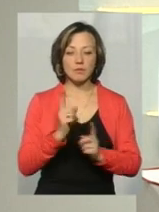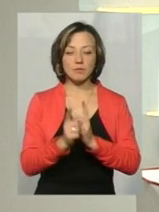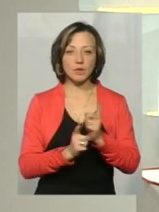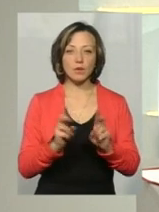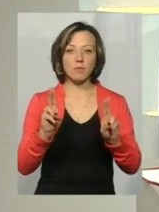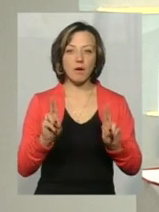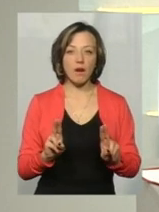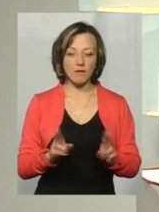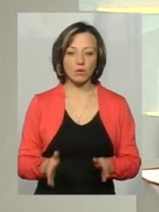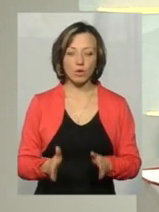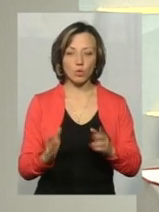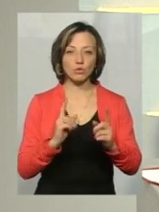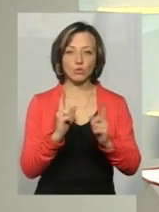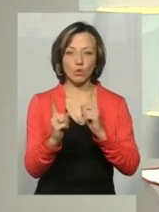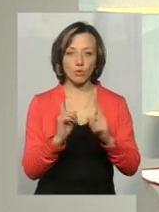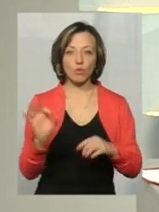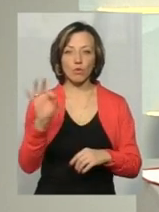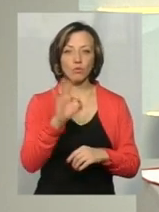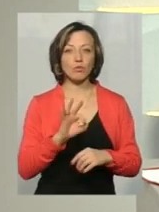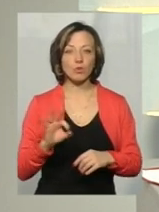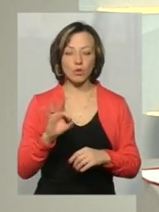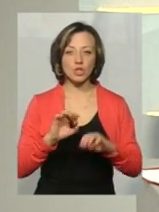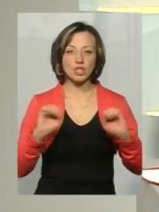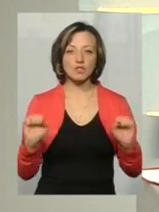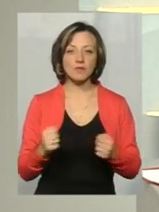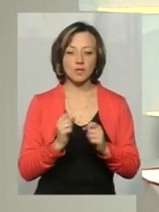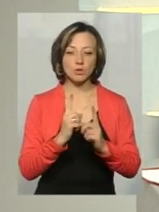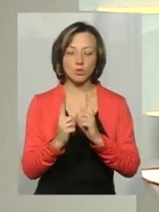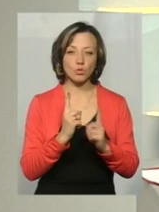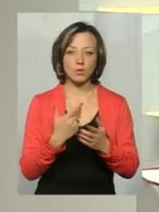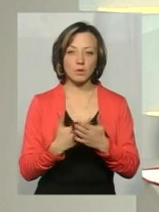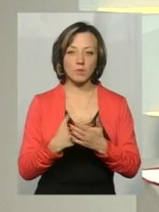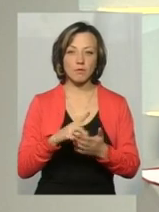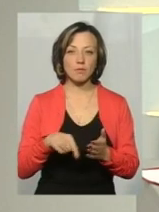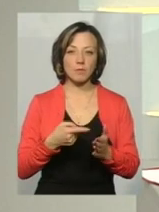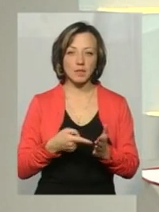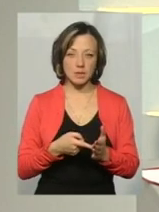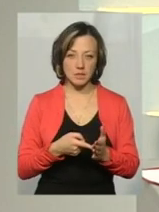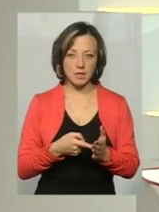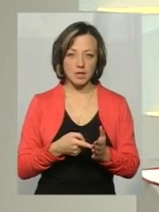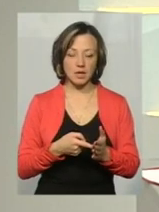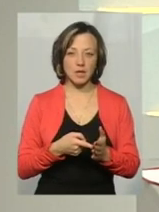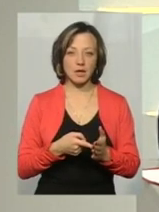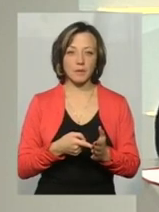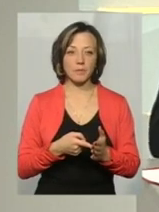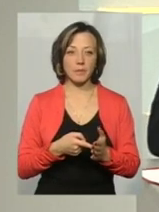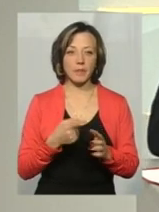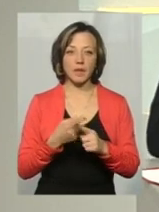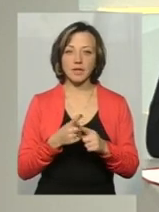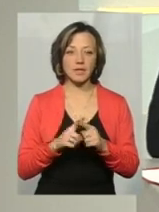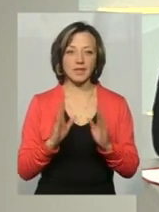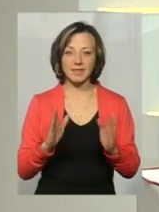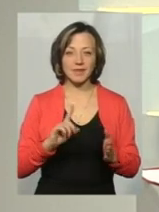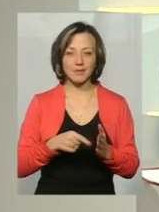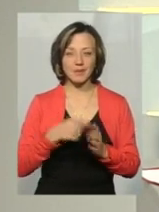права дорожнього руху, має на увазі про швидкість руху, там, до прикладу, в місті, так, хотів сказати, в місті Хмельницькому. Це ж не тільки в місті